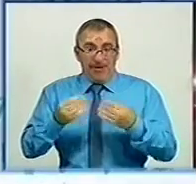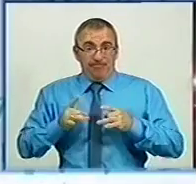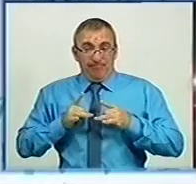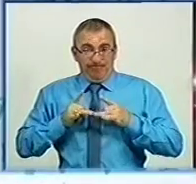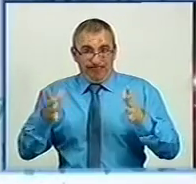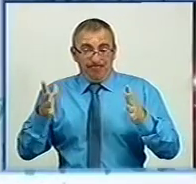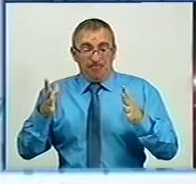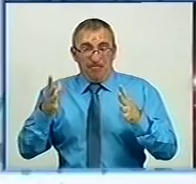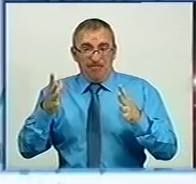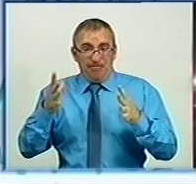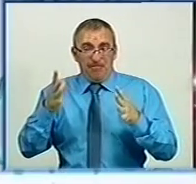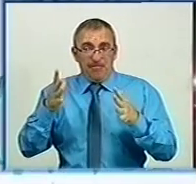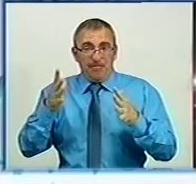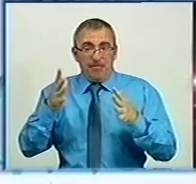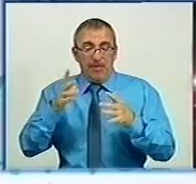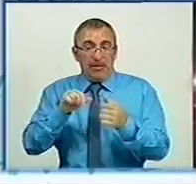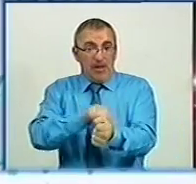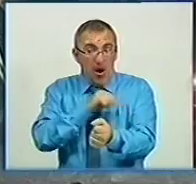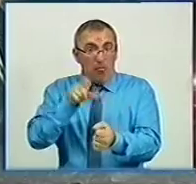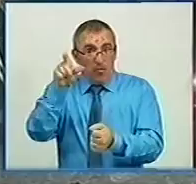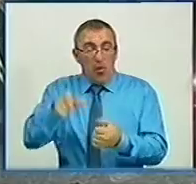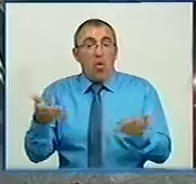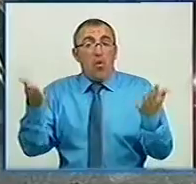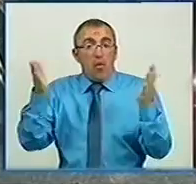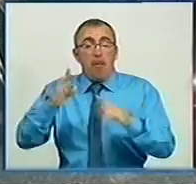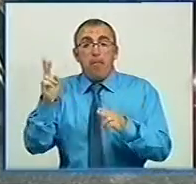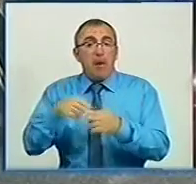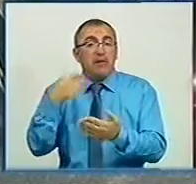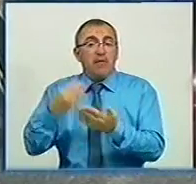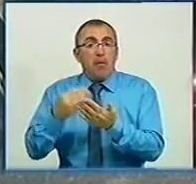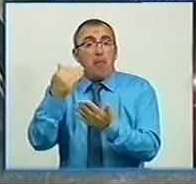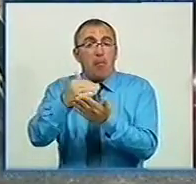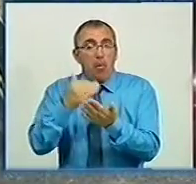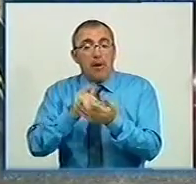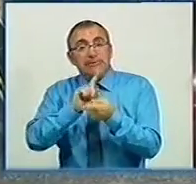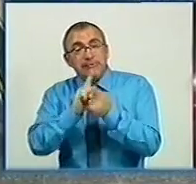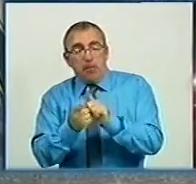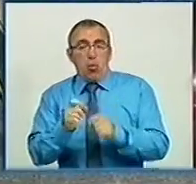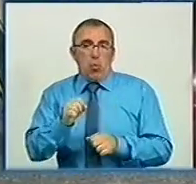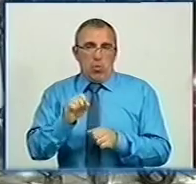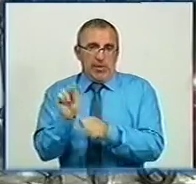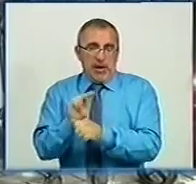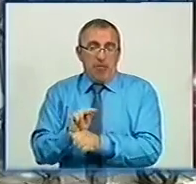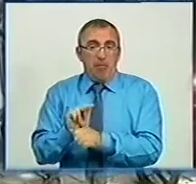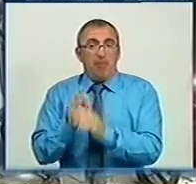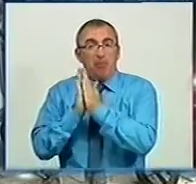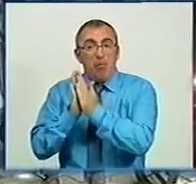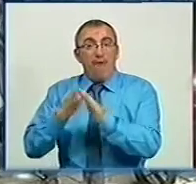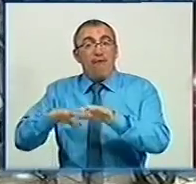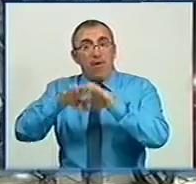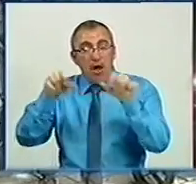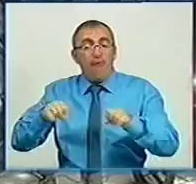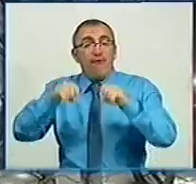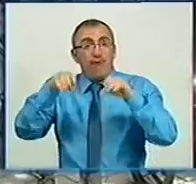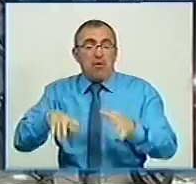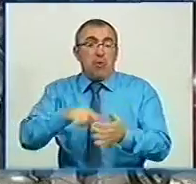активісти нагадали, що наркозалежні залишаться без фінансування програми замісної терапії. І просили владу допомогти вирішити